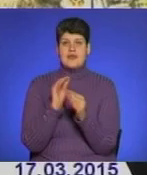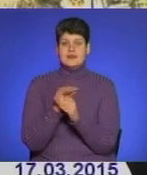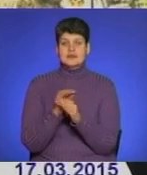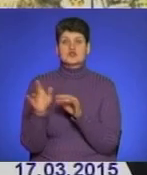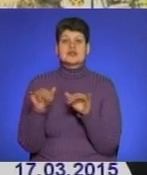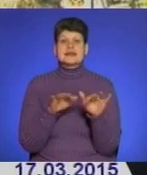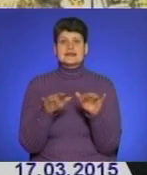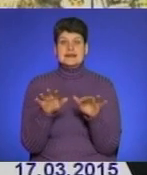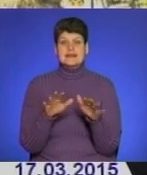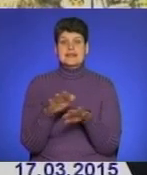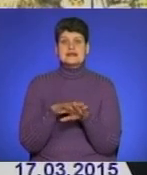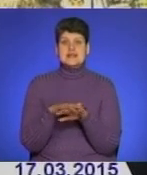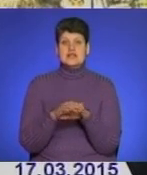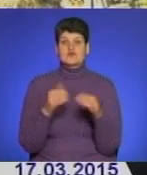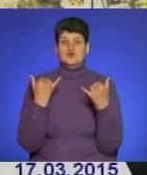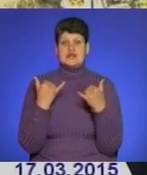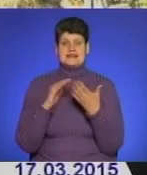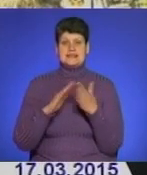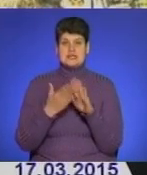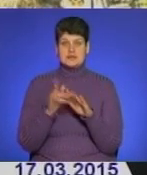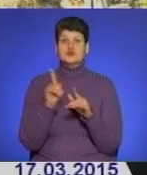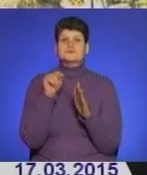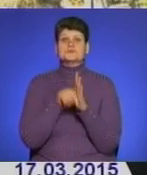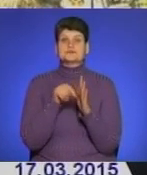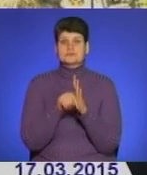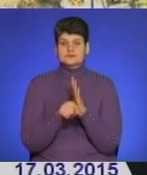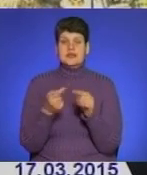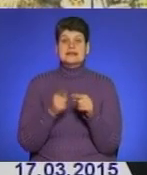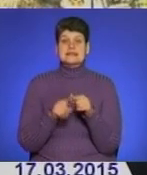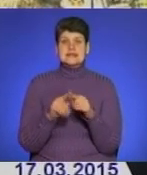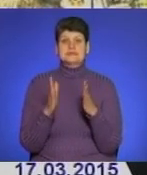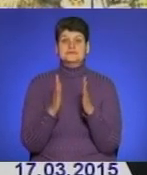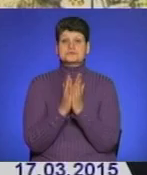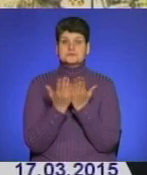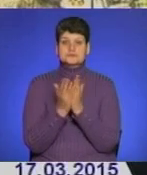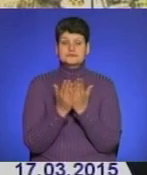населення в надзвичайних ситуаціях. Що є собою цей додаток? Це книги в форматі PDF,